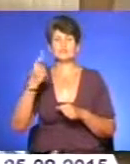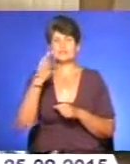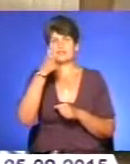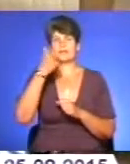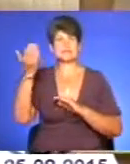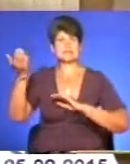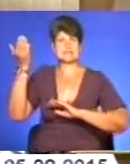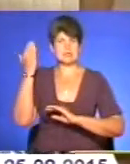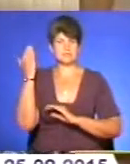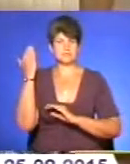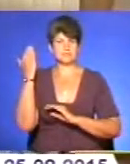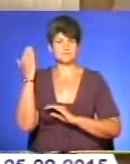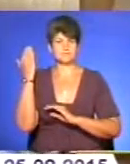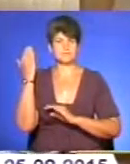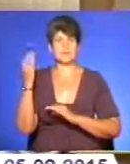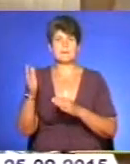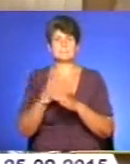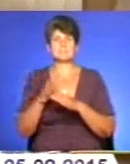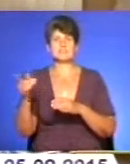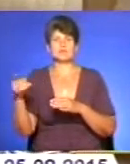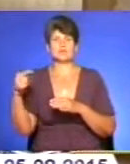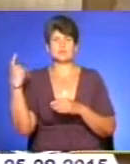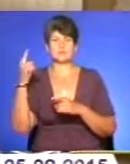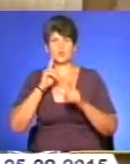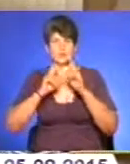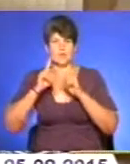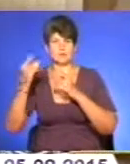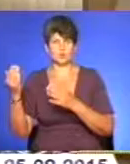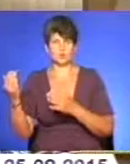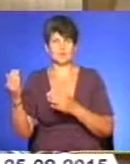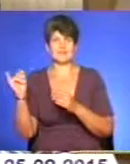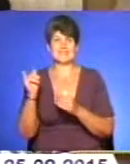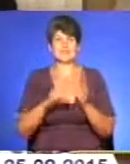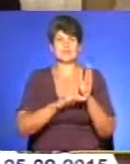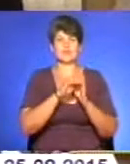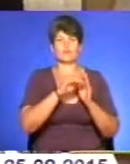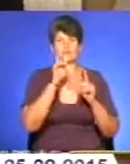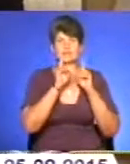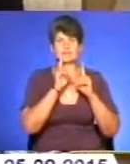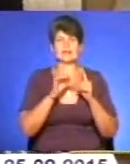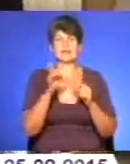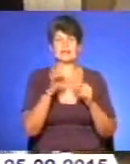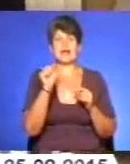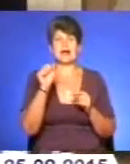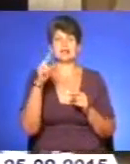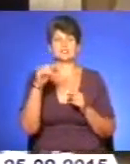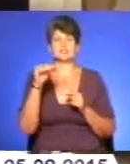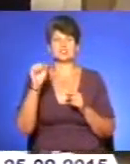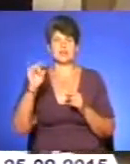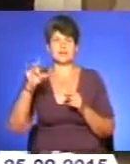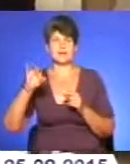між Тернопільською обласною радою і Верховною Радою Республіки Аджарія була підписана